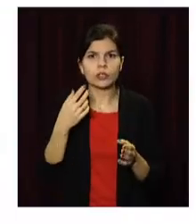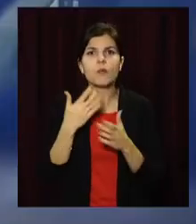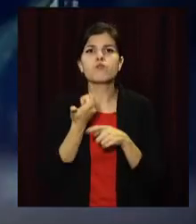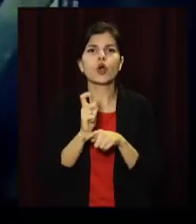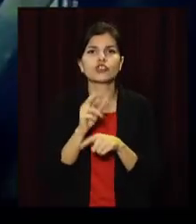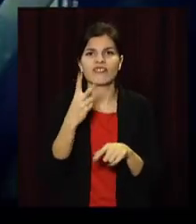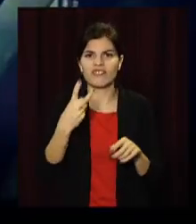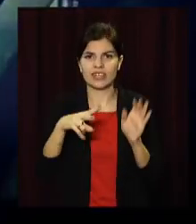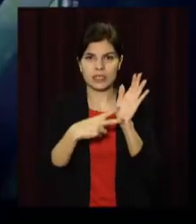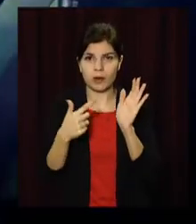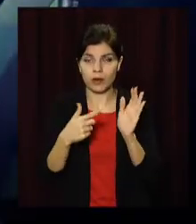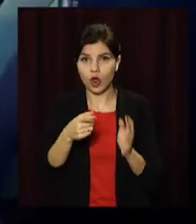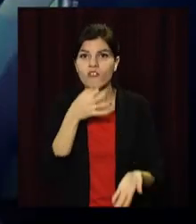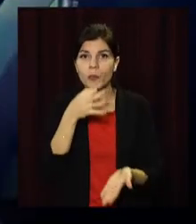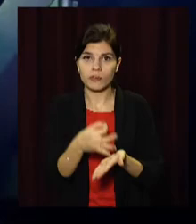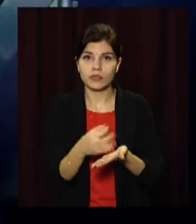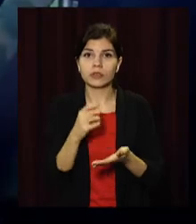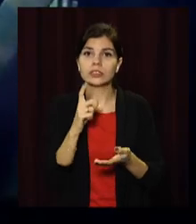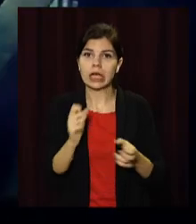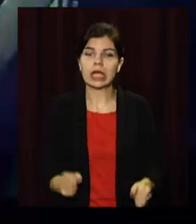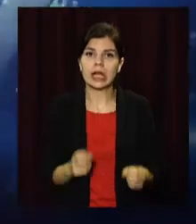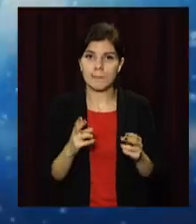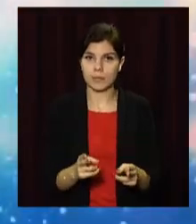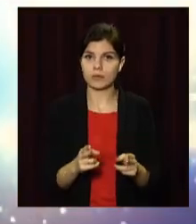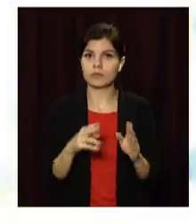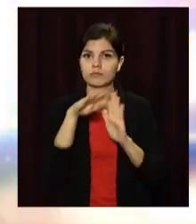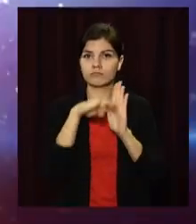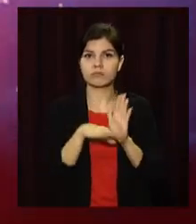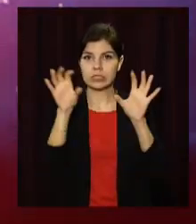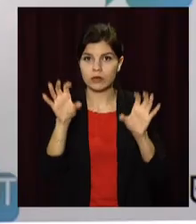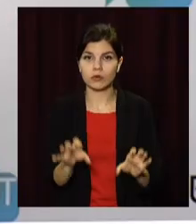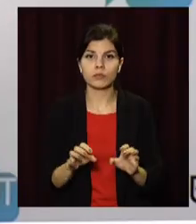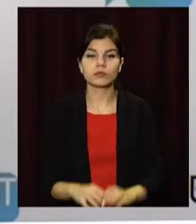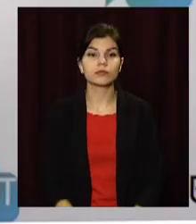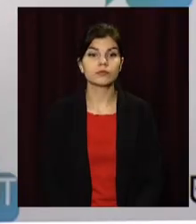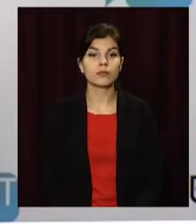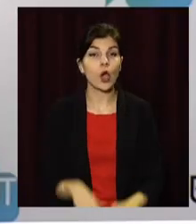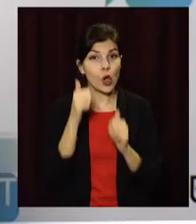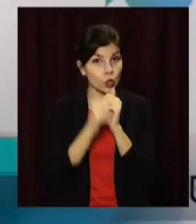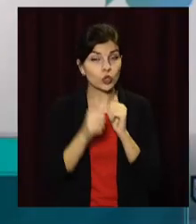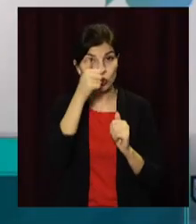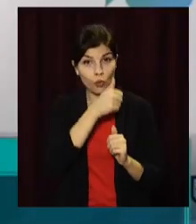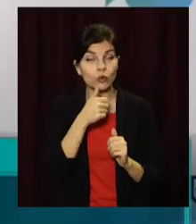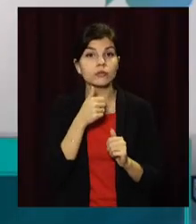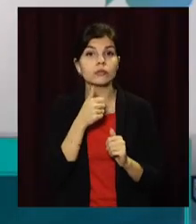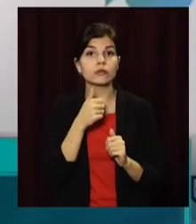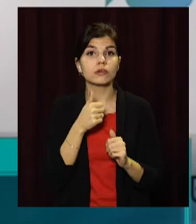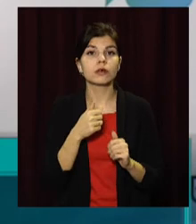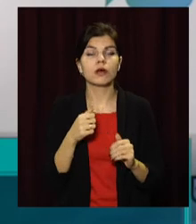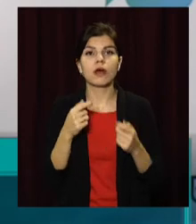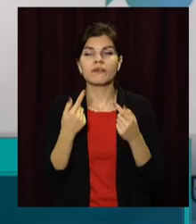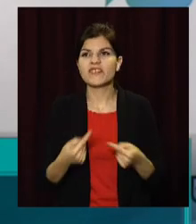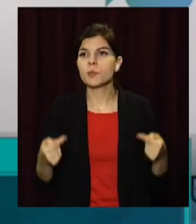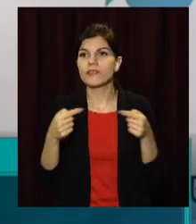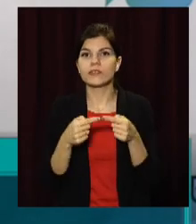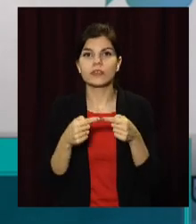гривень, доведеться відповідати вже за кримінальним кодексом. Кожного року встановлюється відповідний